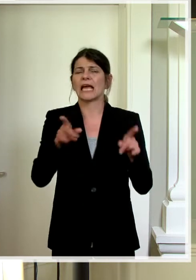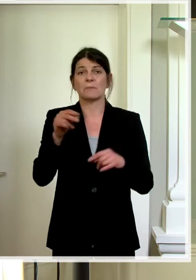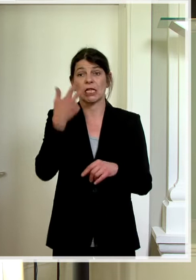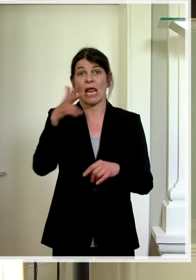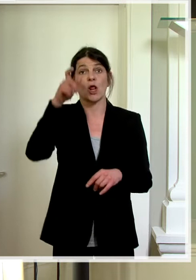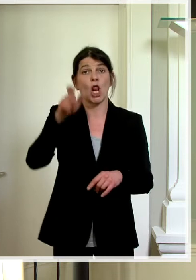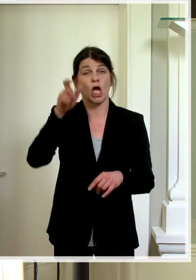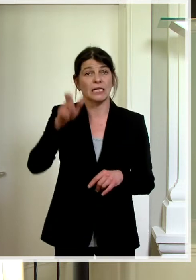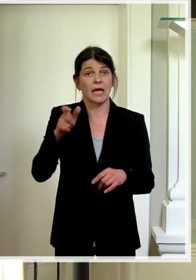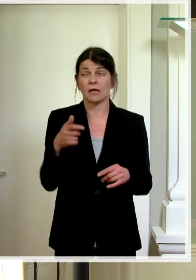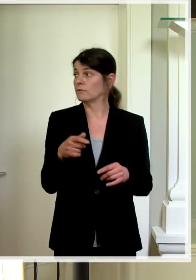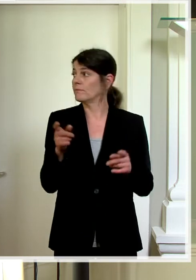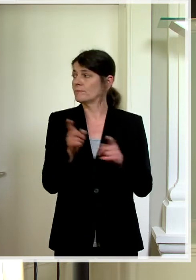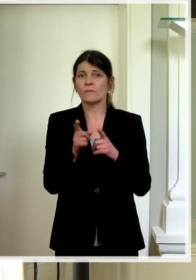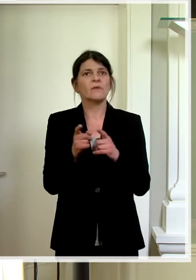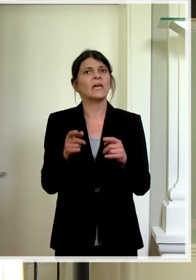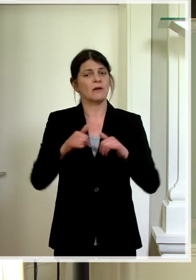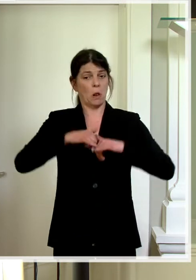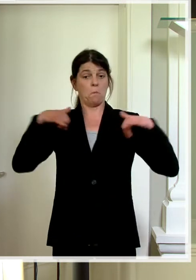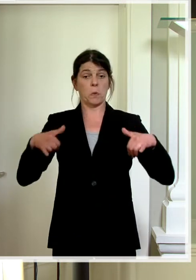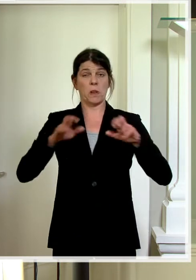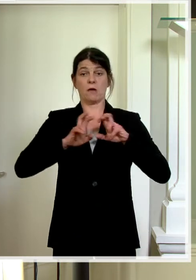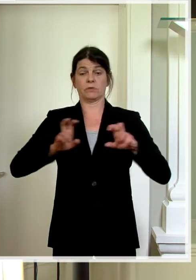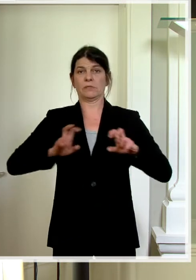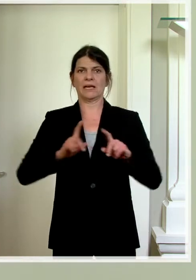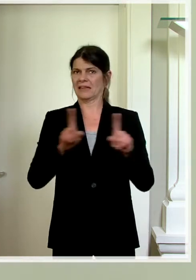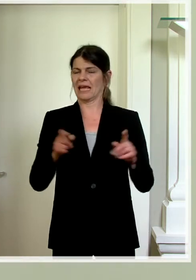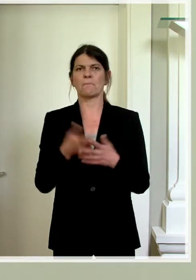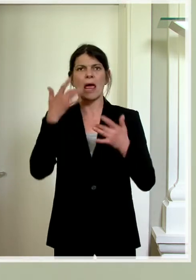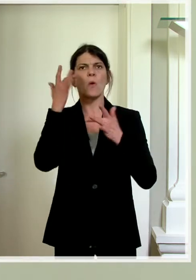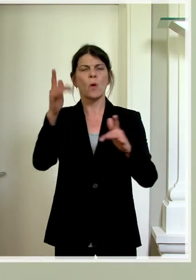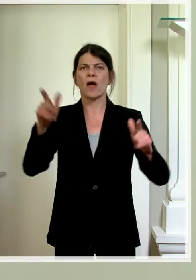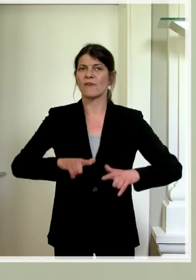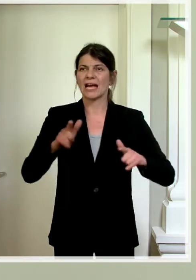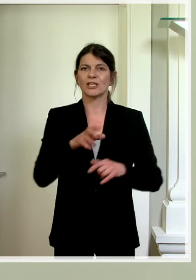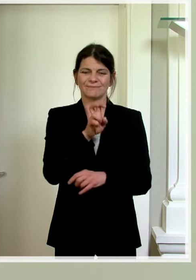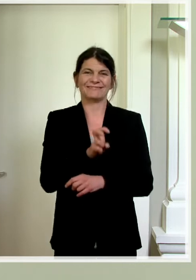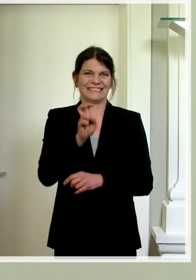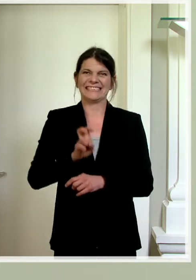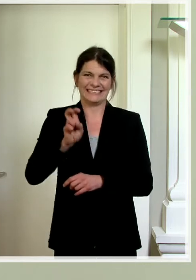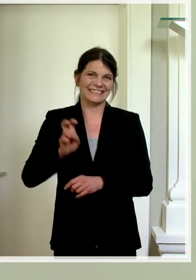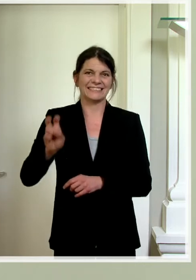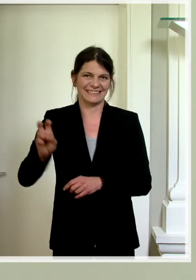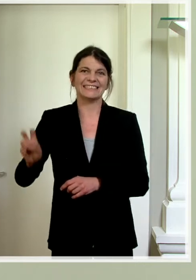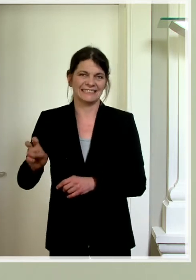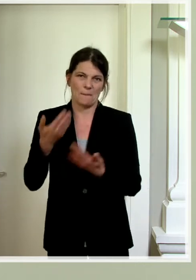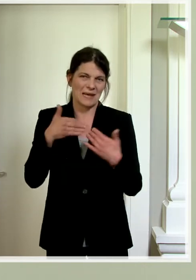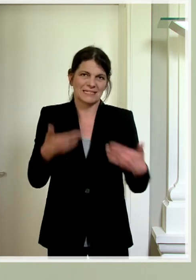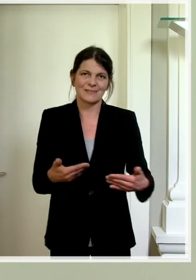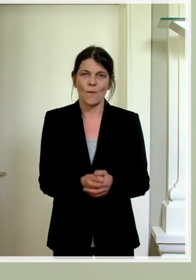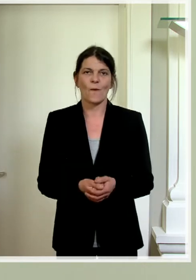Leuten, die ein Bier halten, vor der Bühne vorstellen, sondern eher Kulturveranstaltungen, die auch sitzend quasi durchgeführt